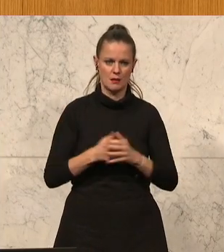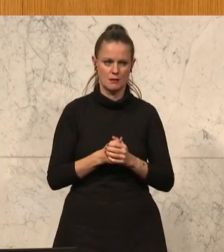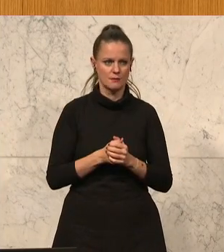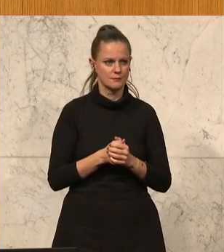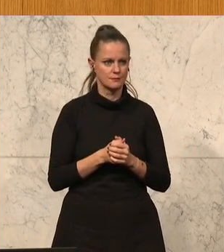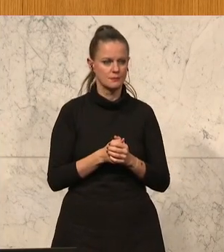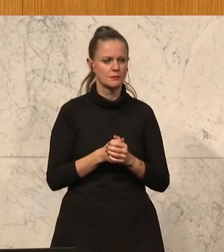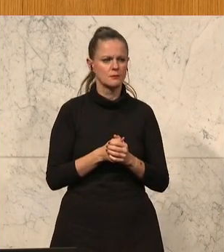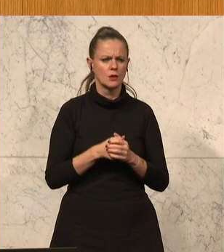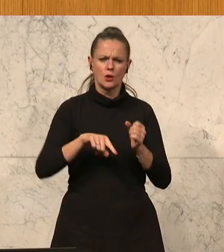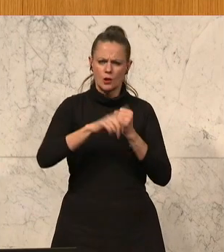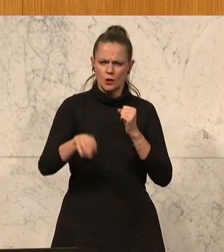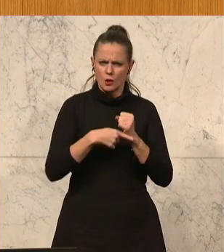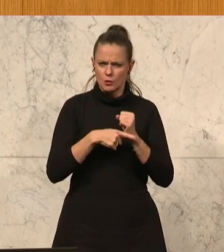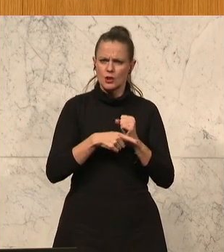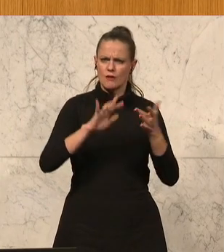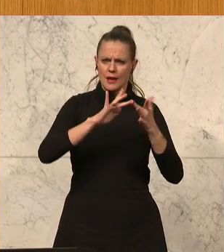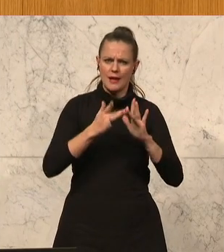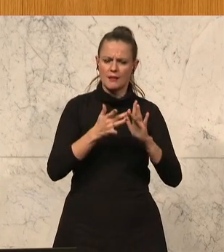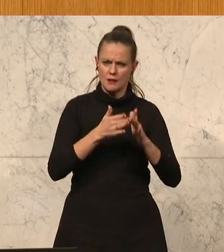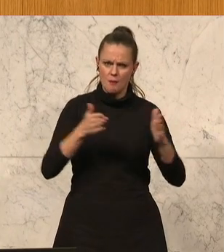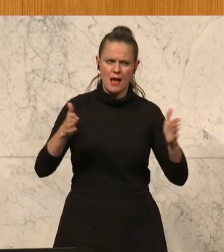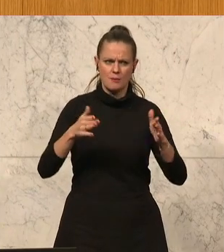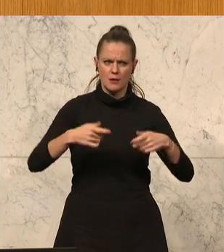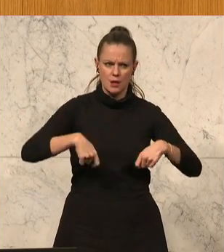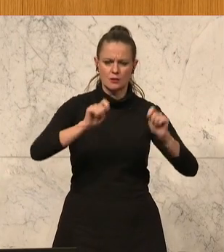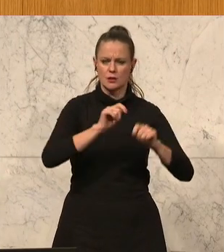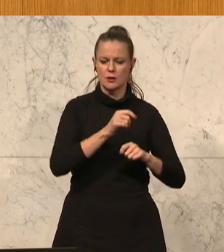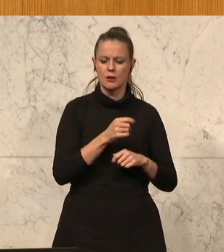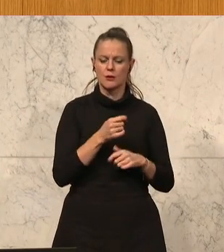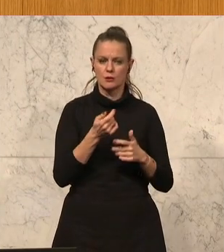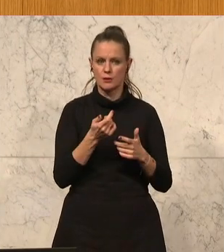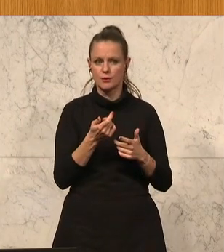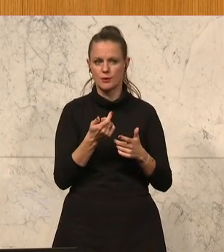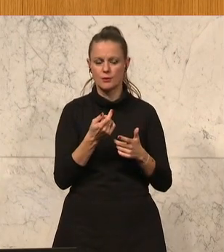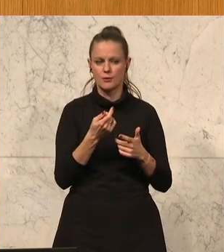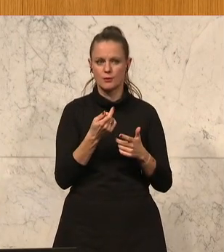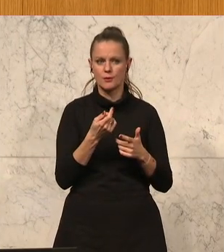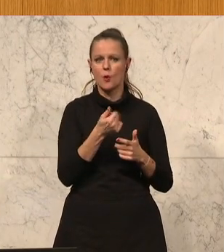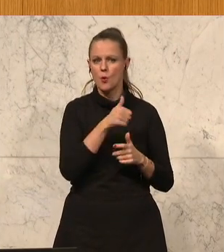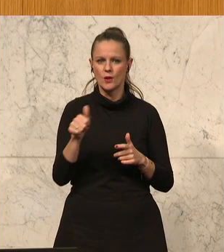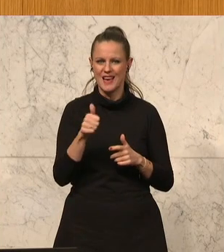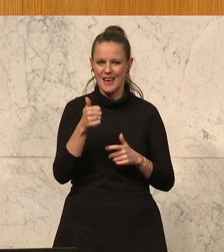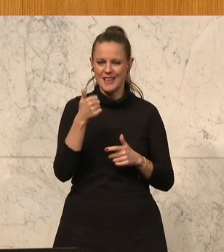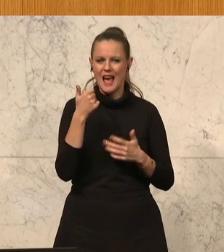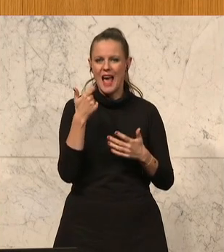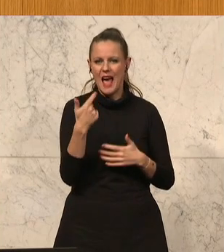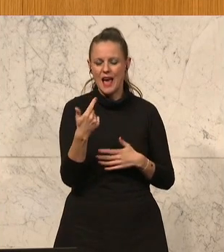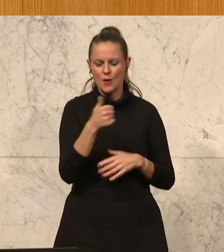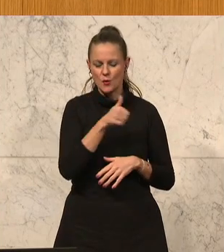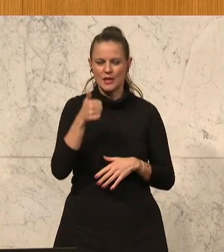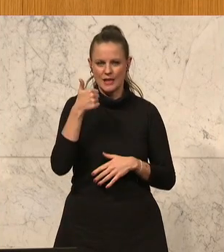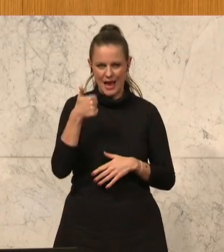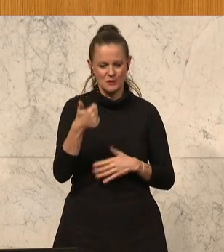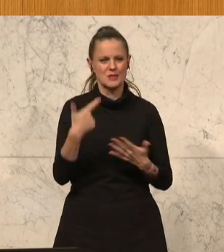Budget 2024 sieht für den Breitbandausbau 420 Millionen Euro vor. Das sind 171 Millionen Euro mehr, als es